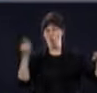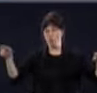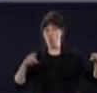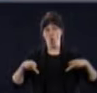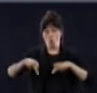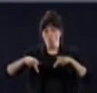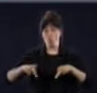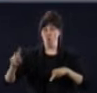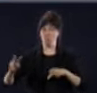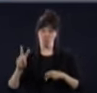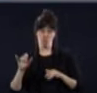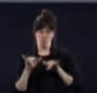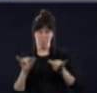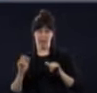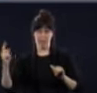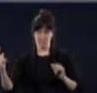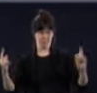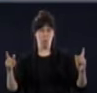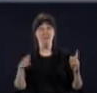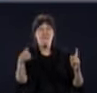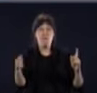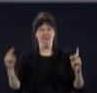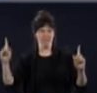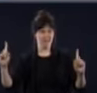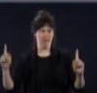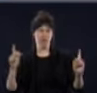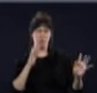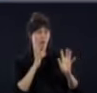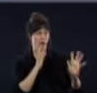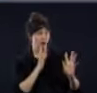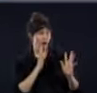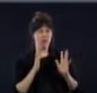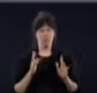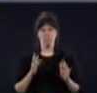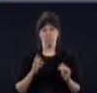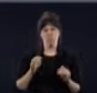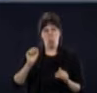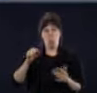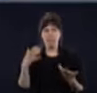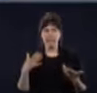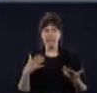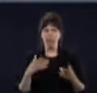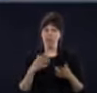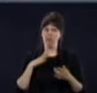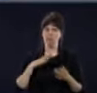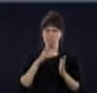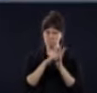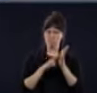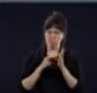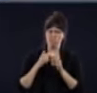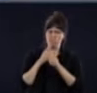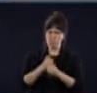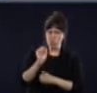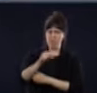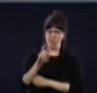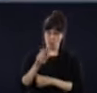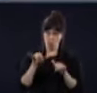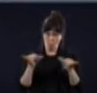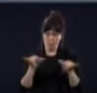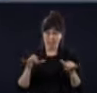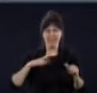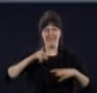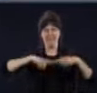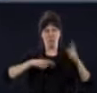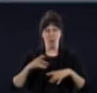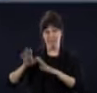2 mètres. Fait que donc, ils respectent les consignes. Ils peuvent des fois être plus que 2 parce que chacun a ses 2 enfants. Puis bon, les gens s'accumulent comme ça,